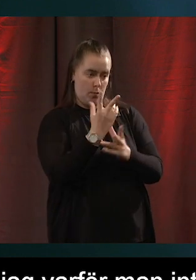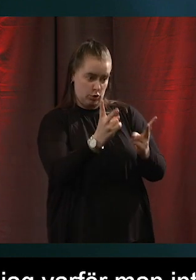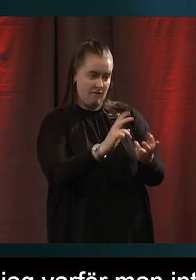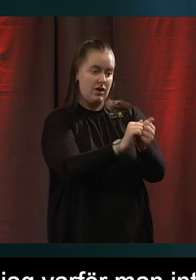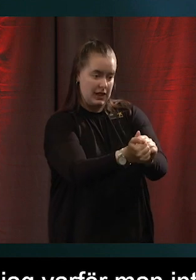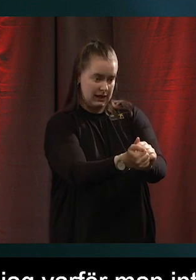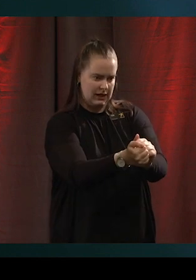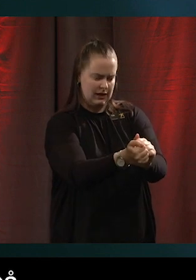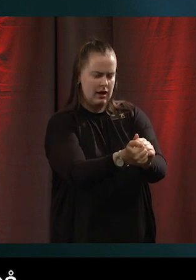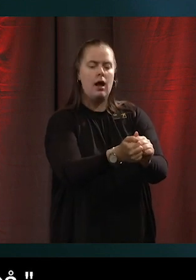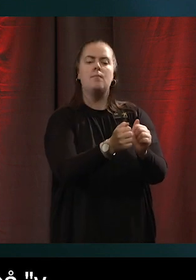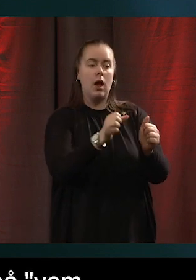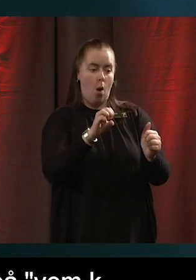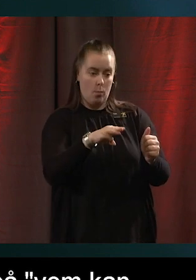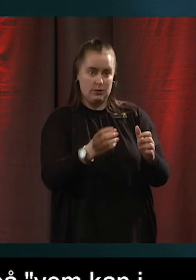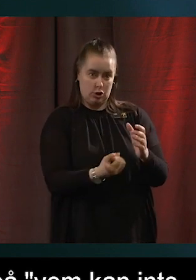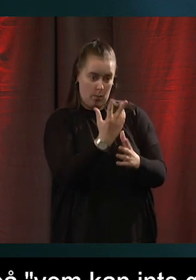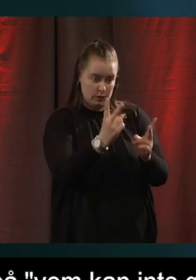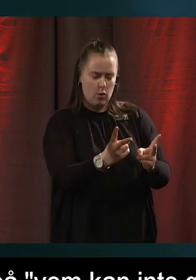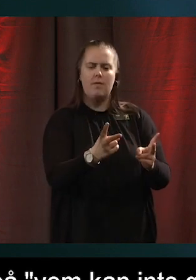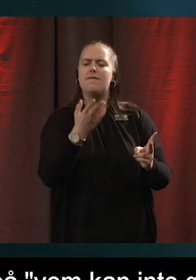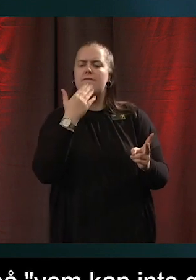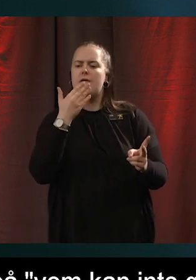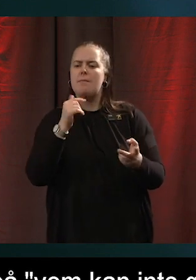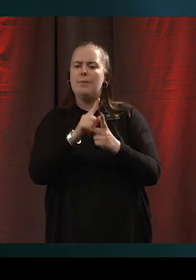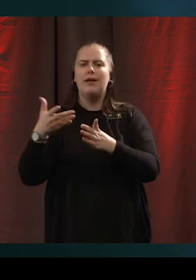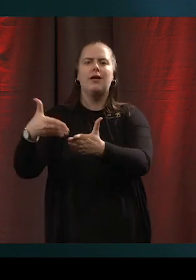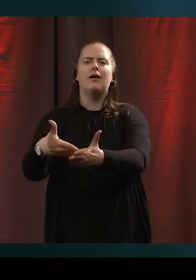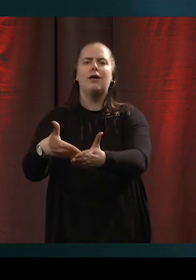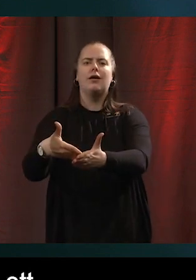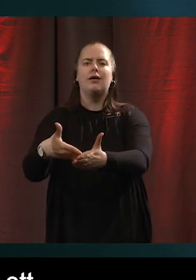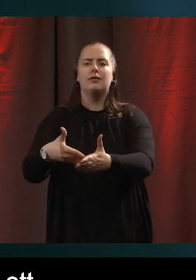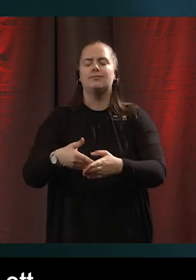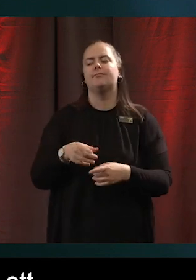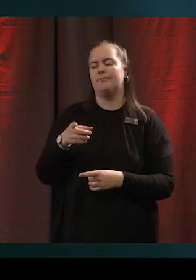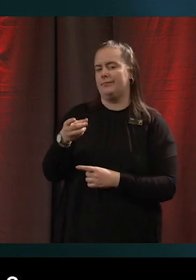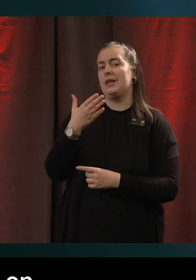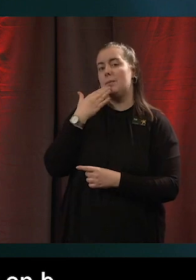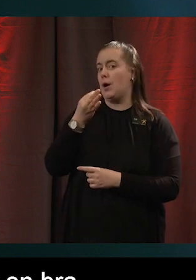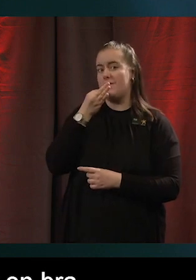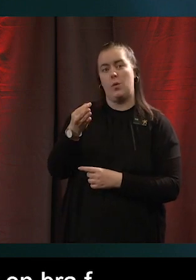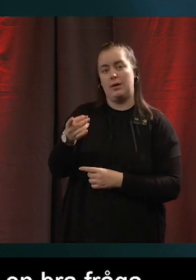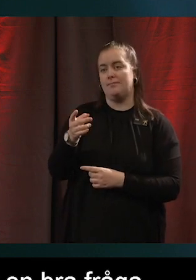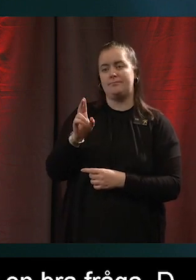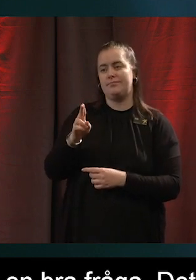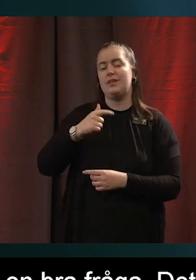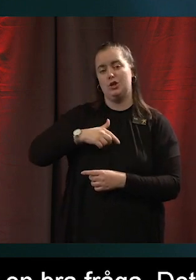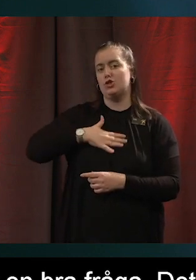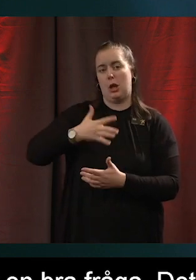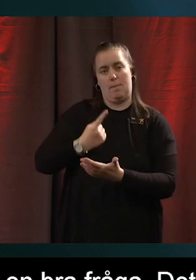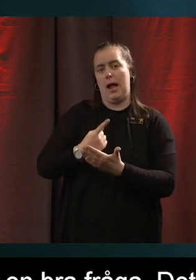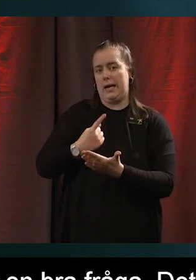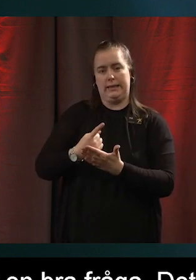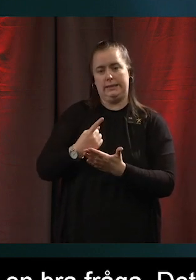Vem kan inte göra så här? Det där är en bra fråga. Och det är märkligt att vi inte ställer den